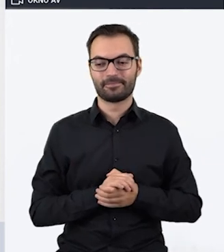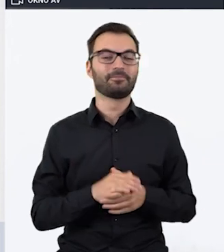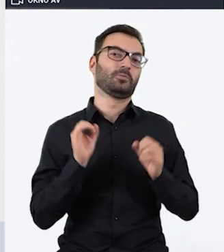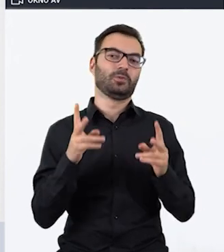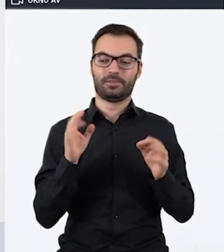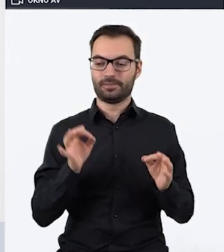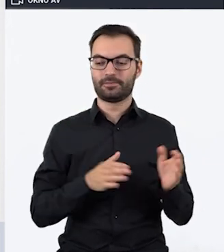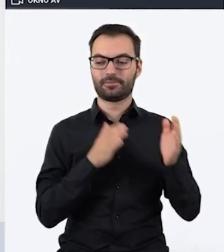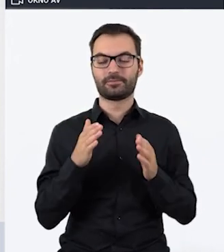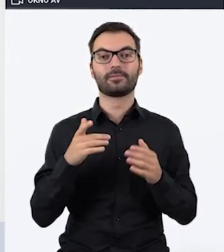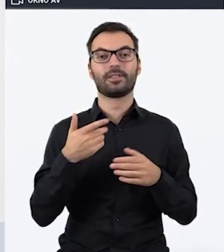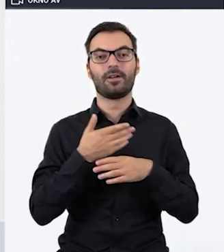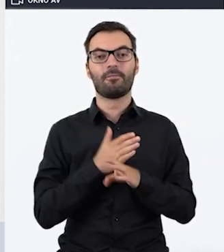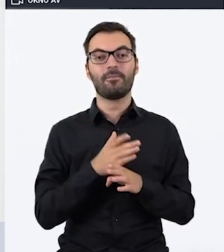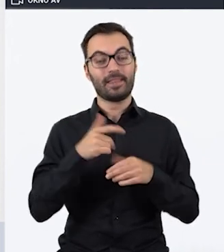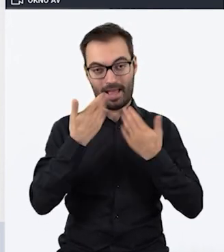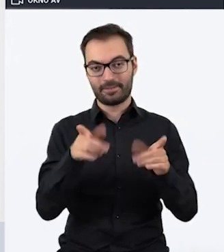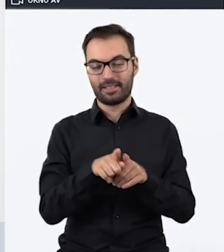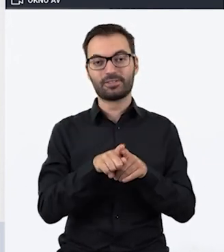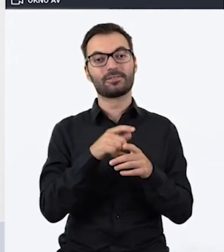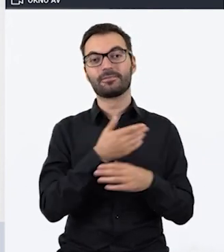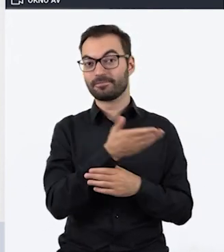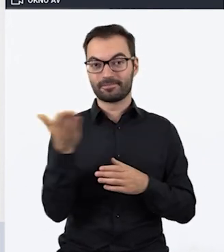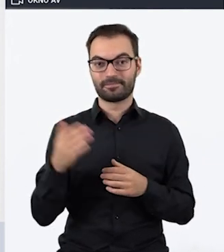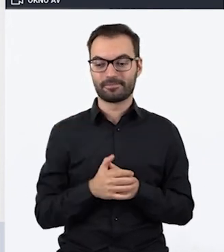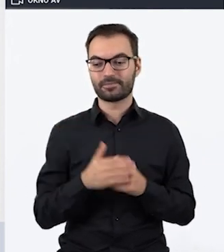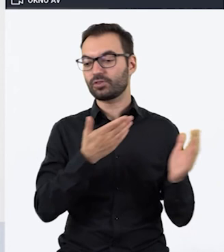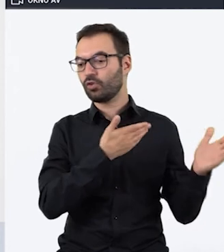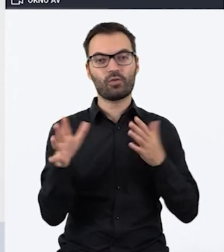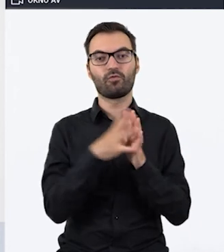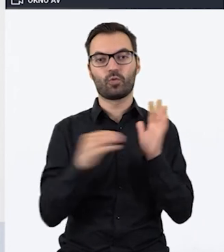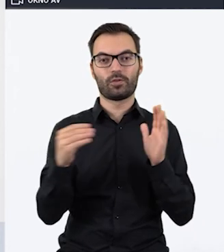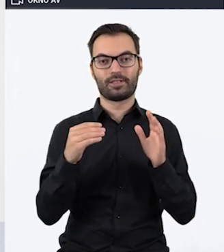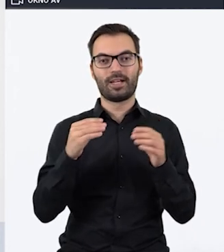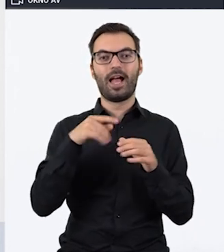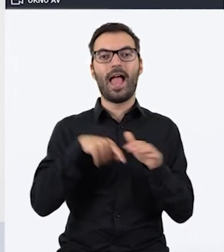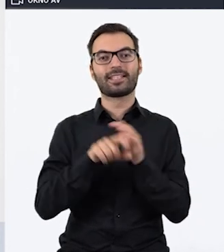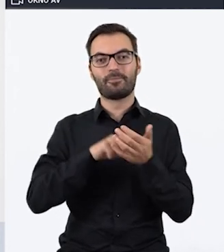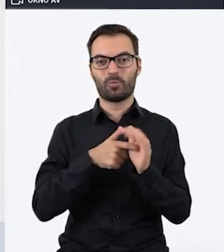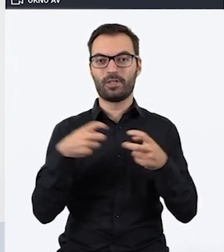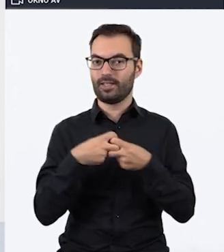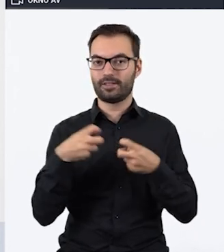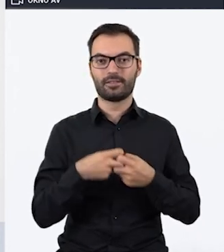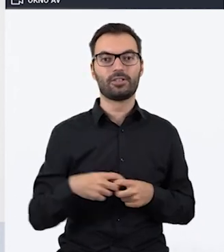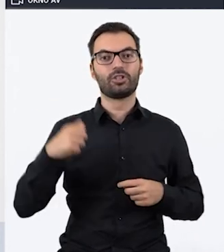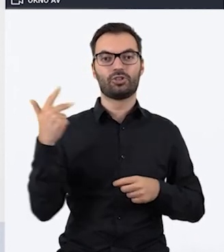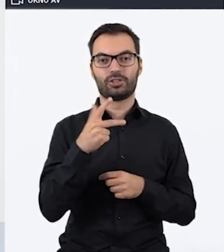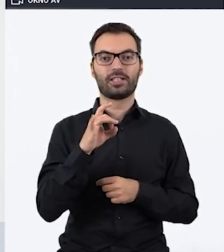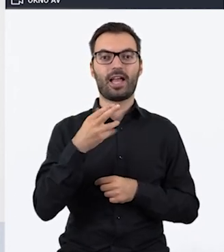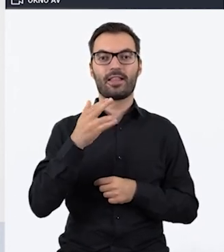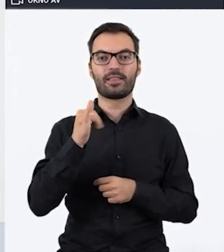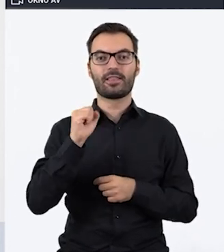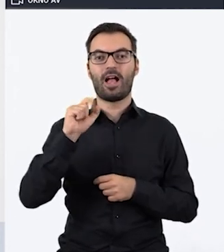Dobrze, i teraz tak, podzielimy się również z Państwem gotowymi szablonami do tworzenia escape roomów online, trzy w Geniali